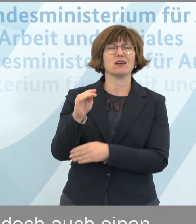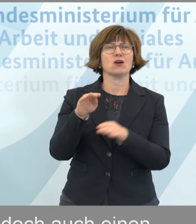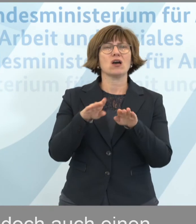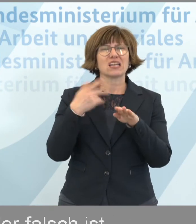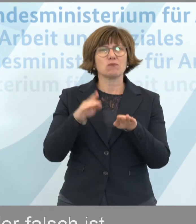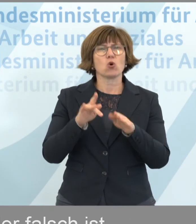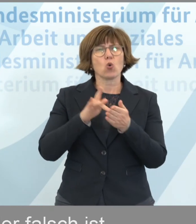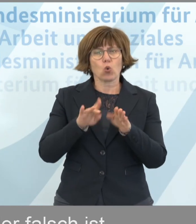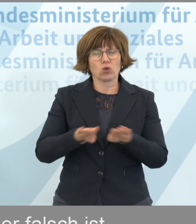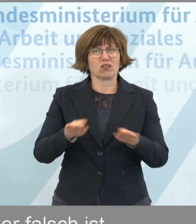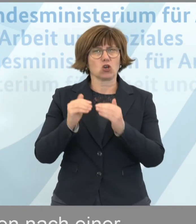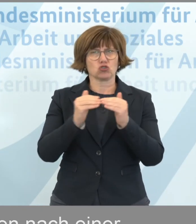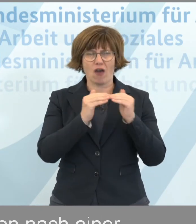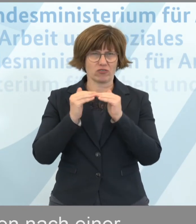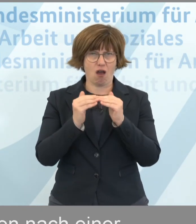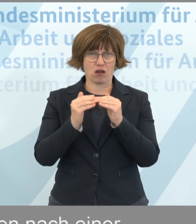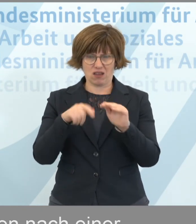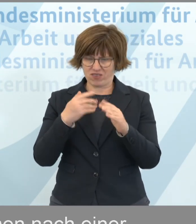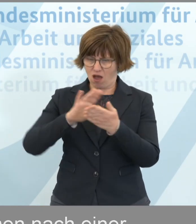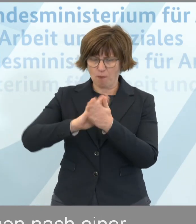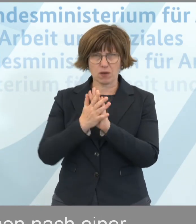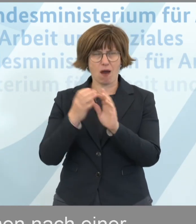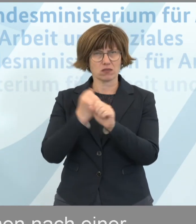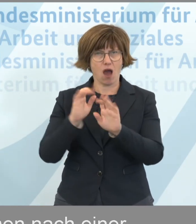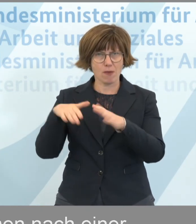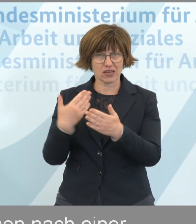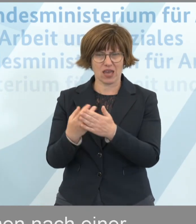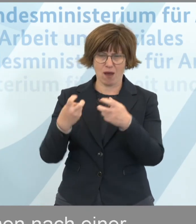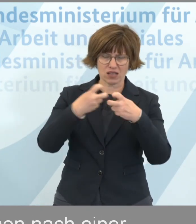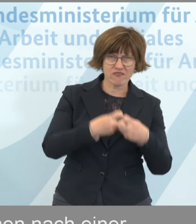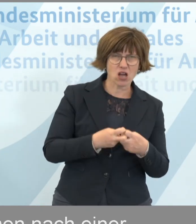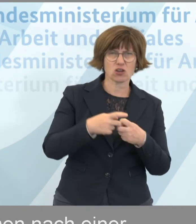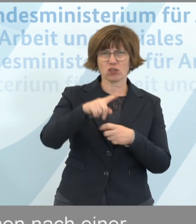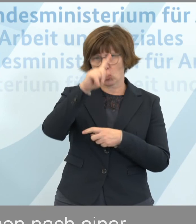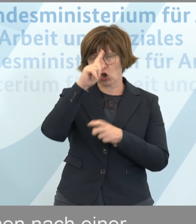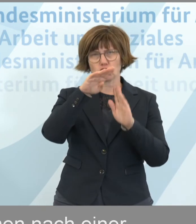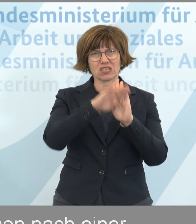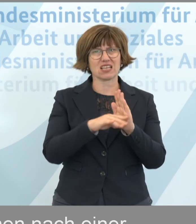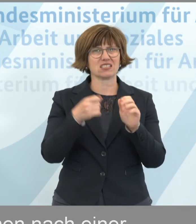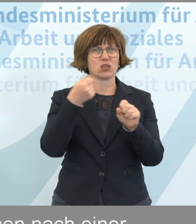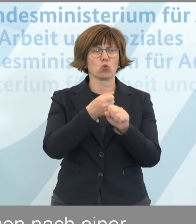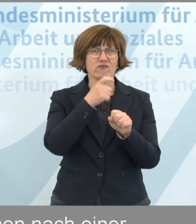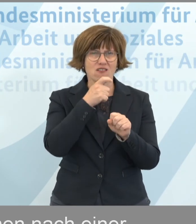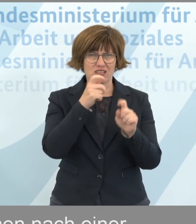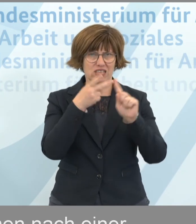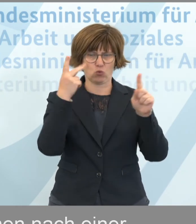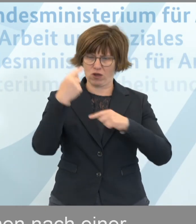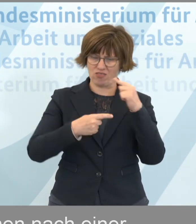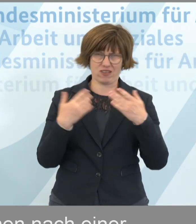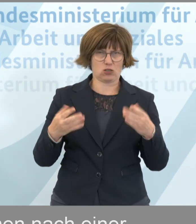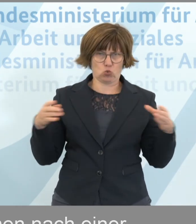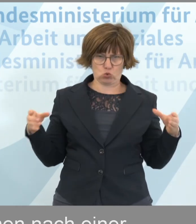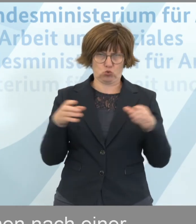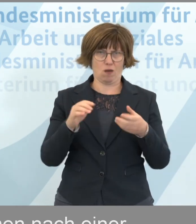Grundstandards gibt, die wir zwischen Arbeitgebern, Gewerkschaften mit der deutschen gesetzlichen Unfallversicherung entwickelt haben,